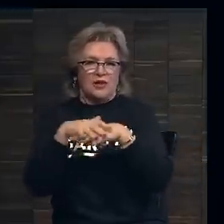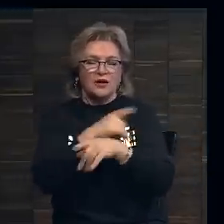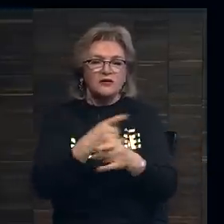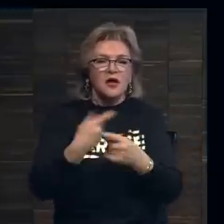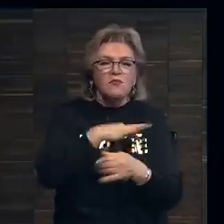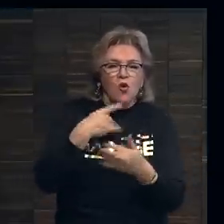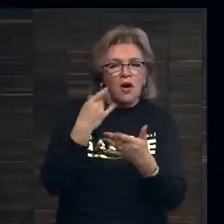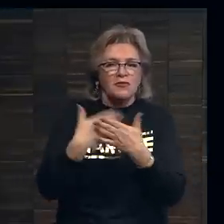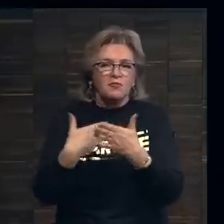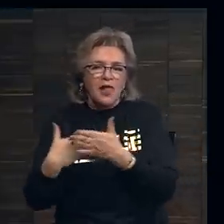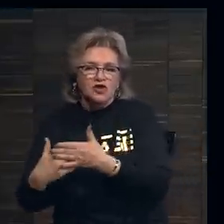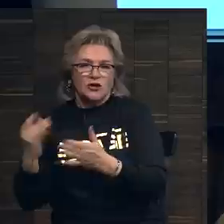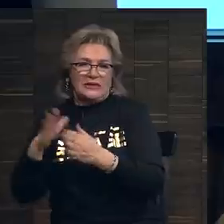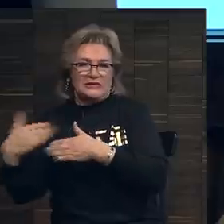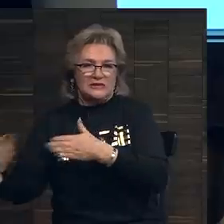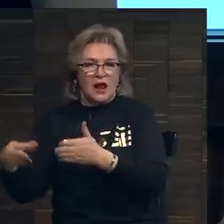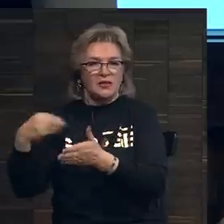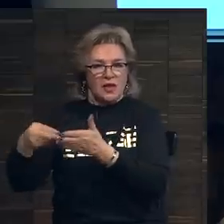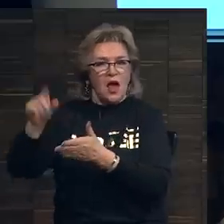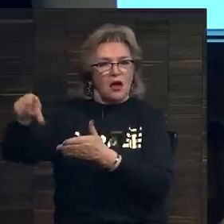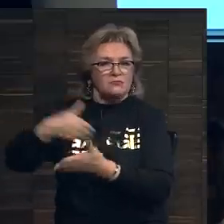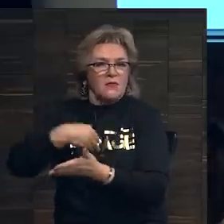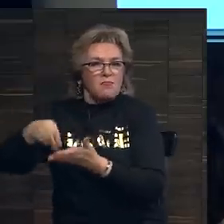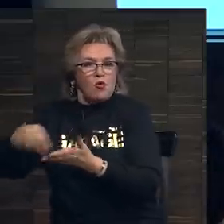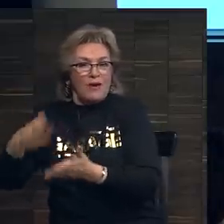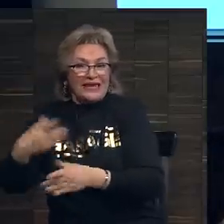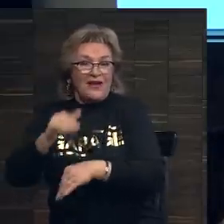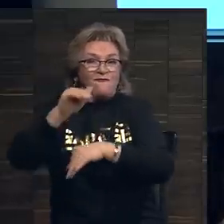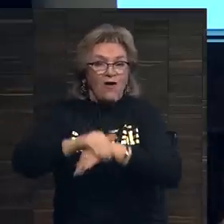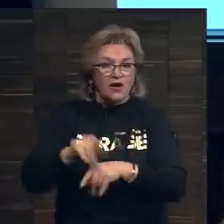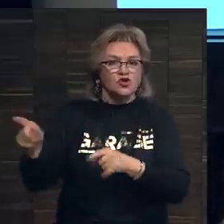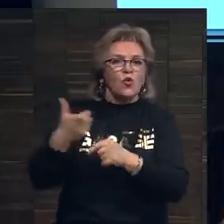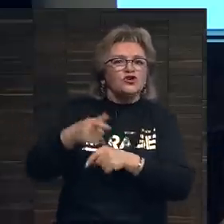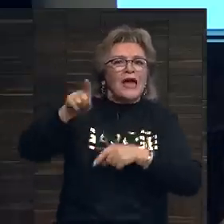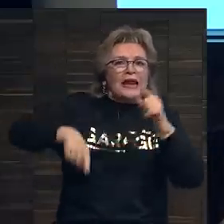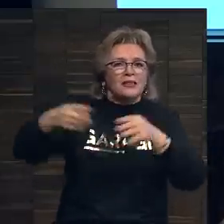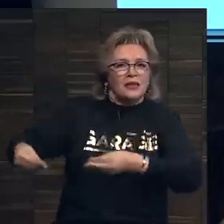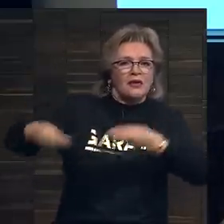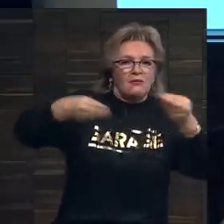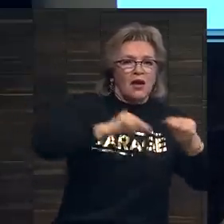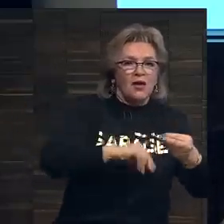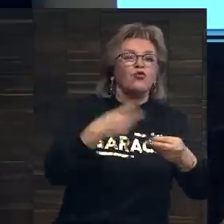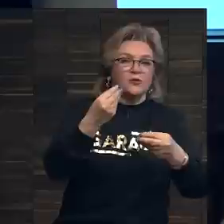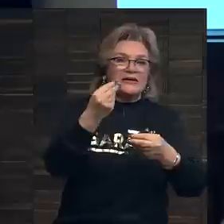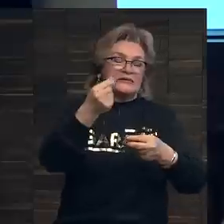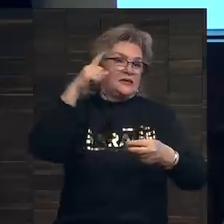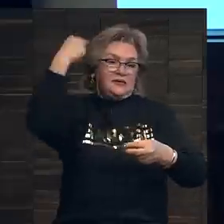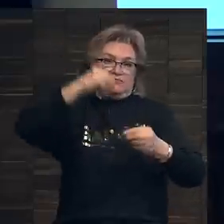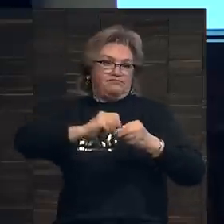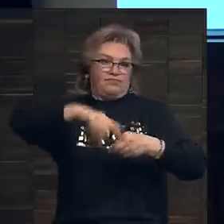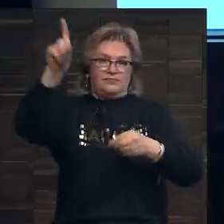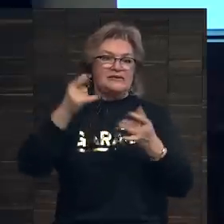предположений со стороны покупателей. И сам факт, что это очень редкие работы, сильно взвинчивает спрос.